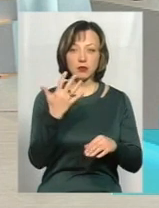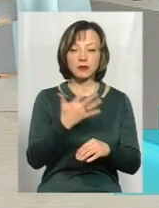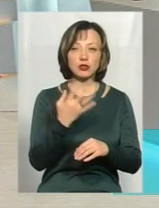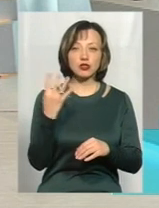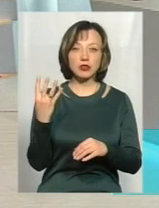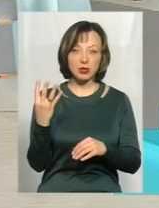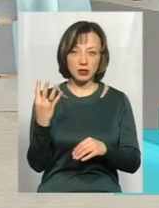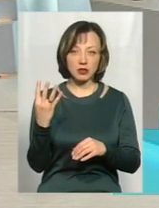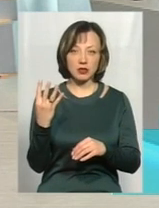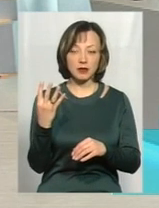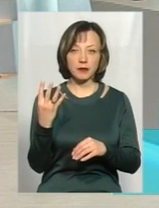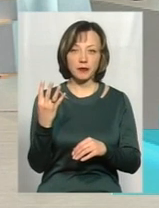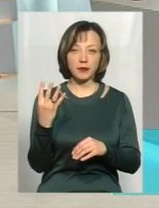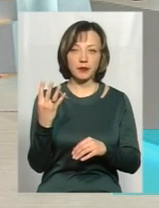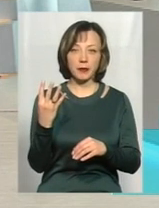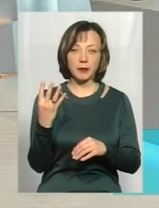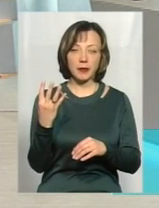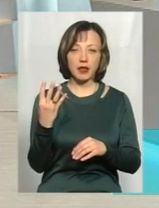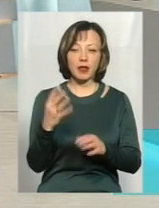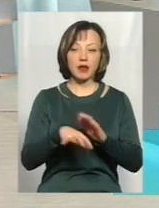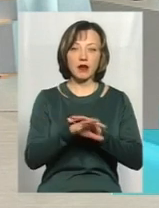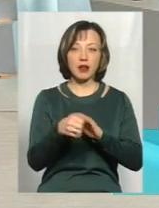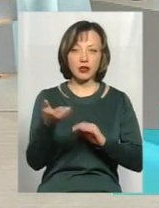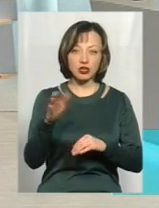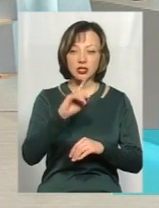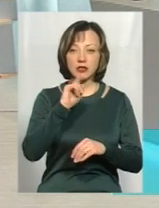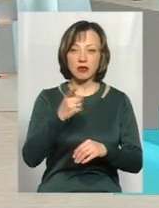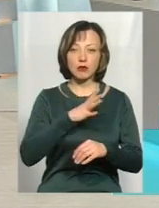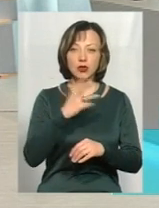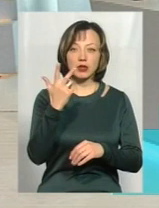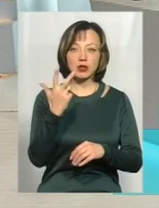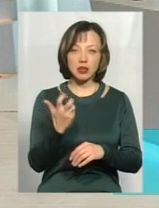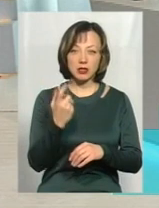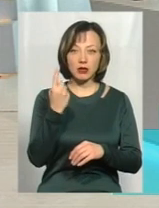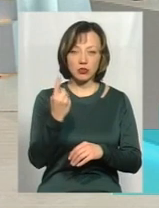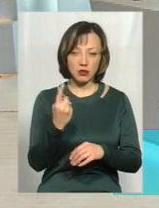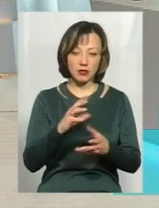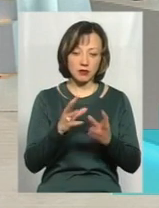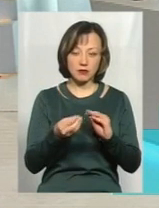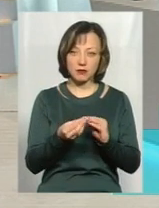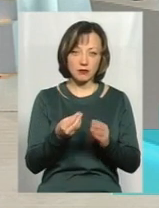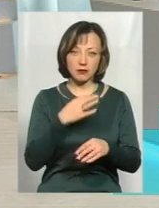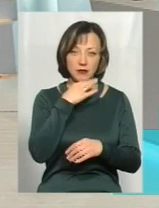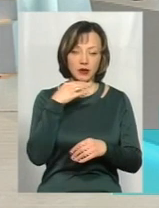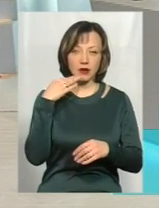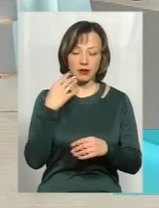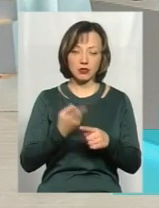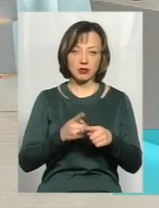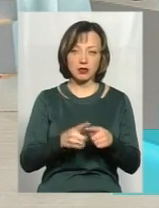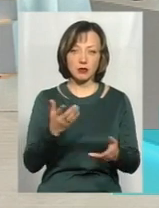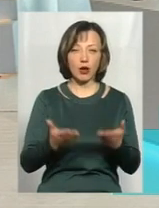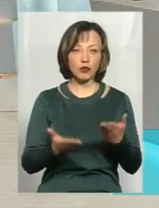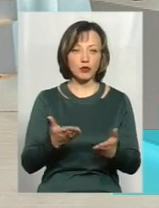крадіжки, тоді, як за рік було 301, це, мабуть, багато.